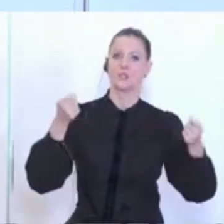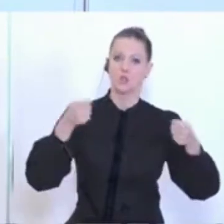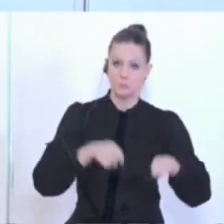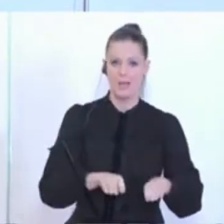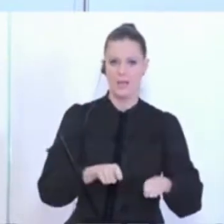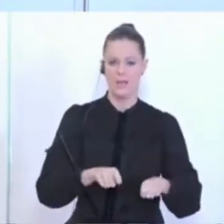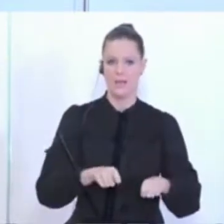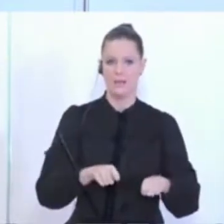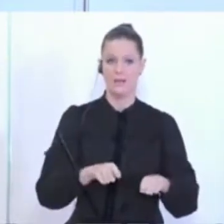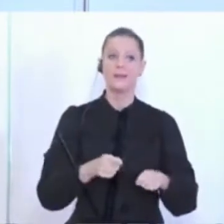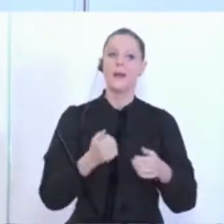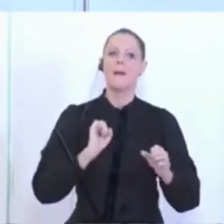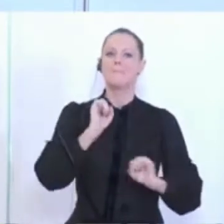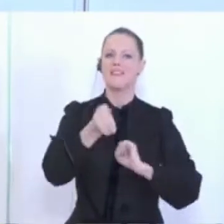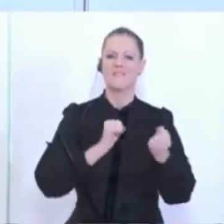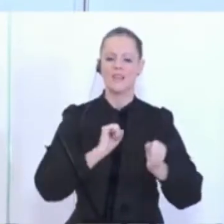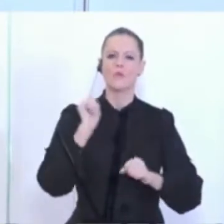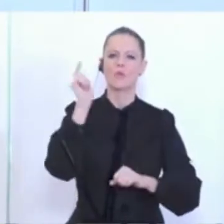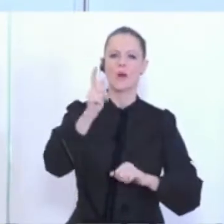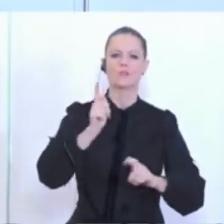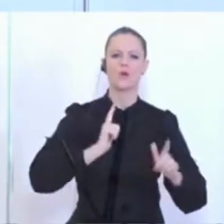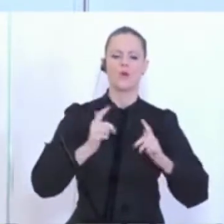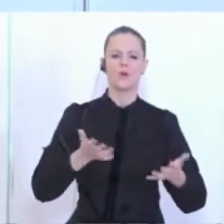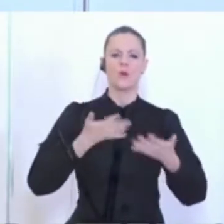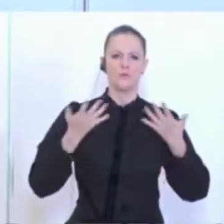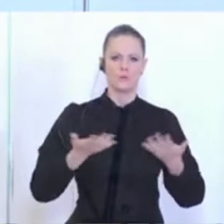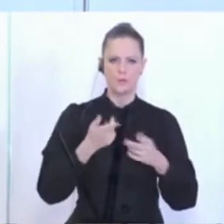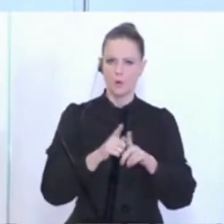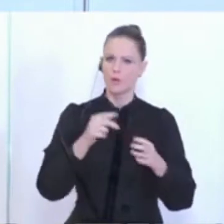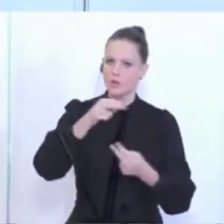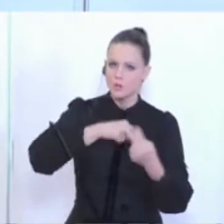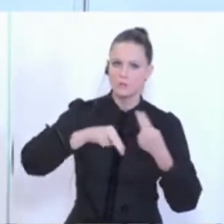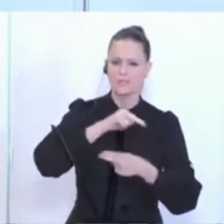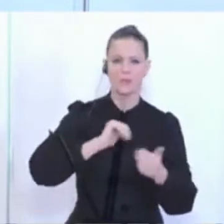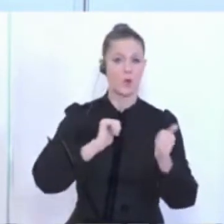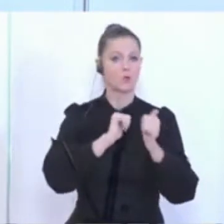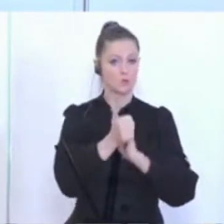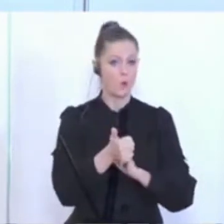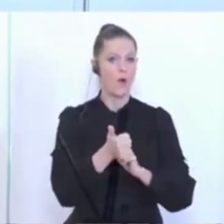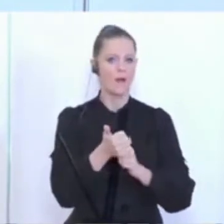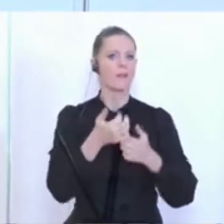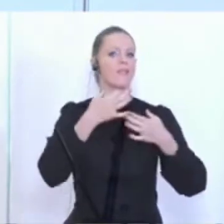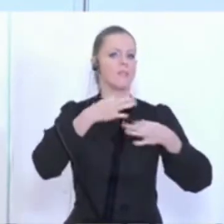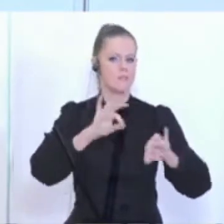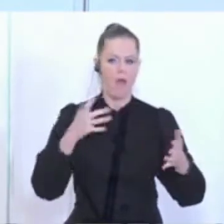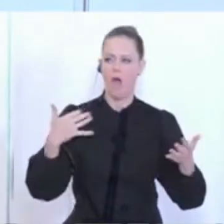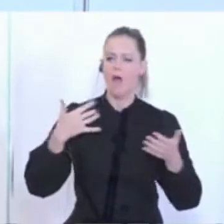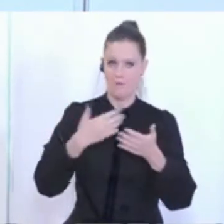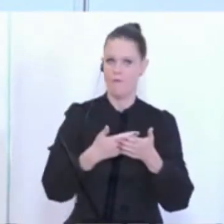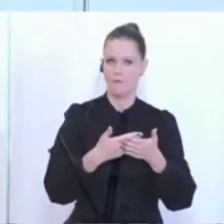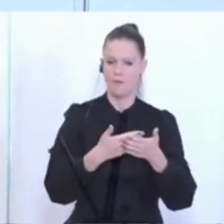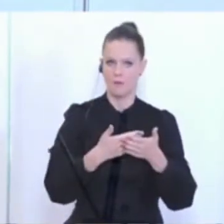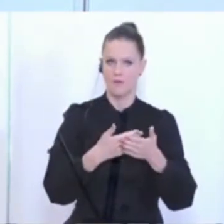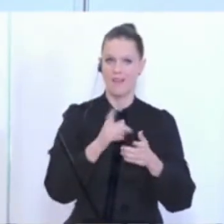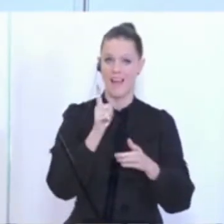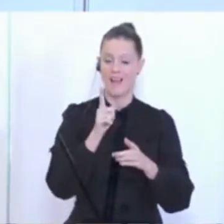Bewegung, wenn Sie es wollen, Luft schnappen, spazieren, aber auch sportliche Ausübung ist jetzt schon möglich gewesen und das erfolgt im